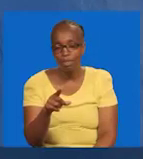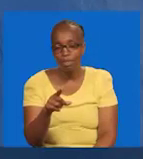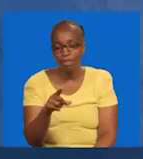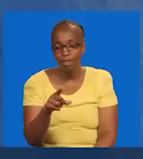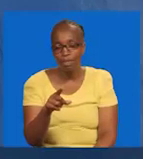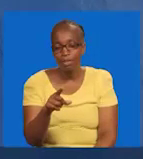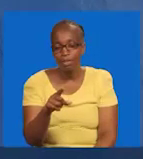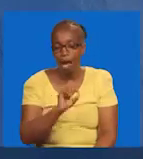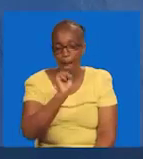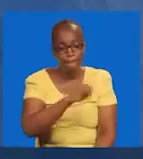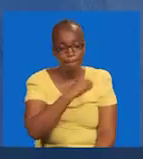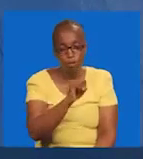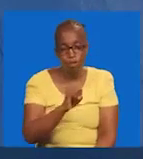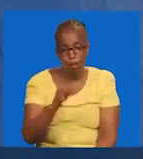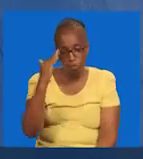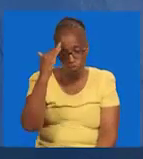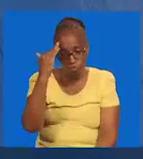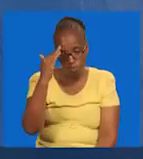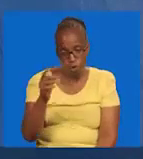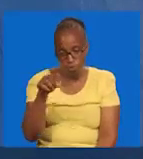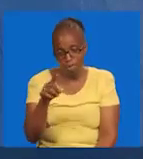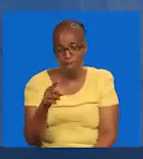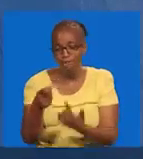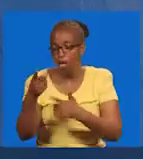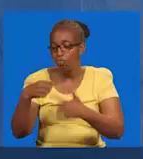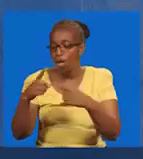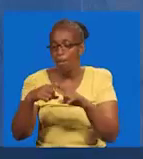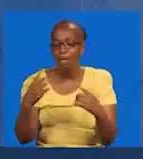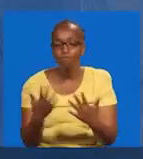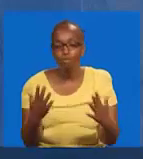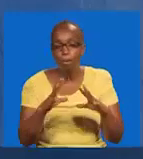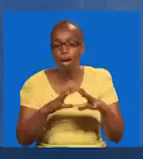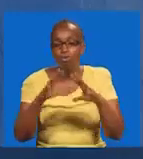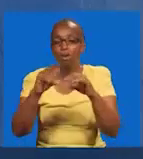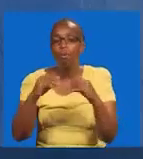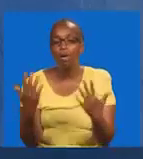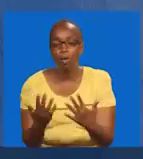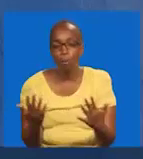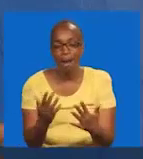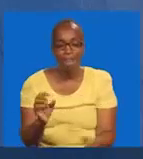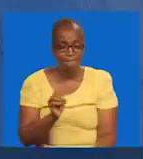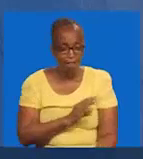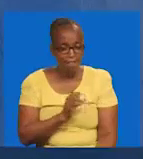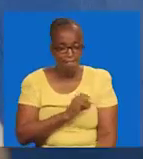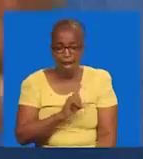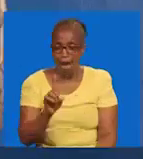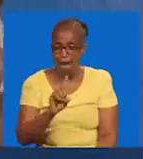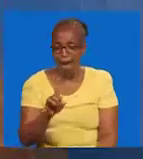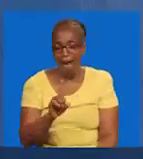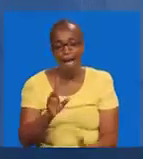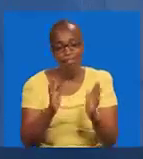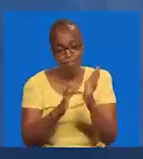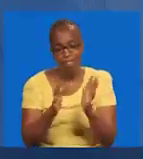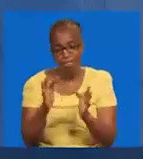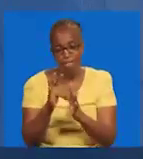wafu. Awa wezi kukuona utokapo na uingi hapo. Usijali. Yesu